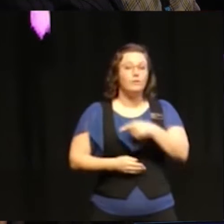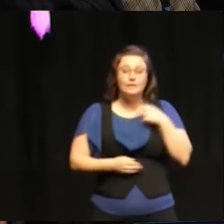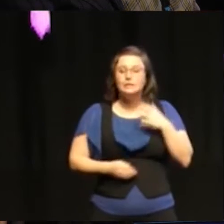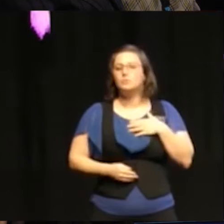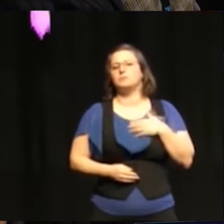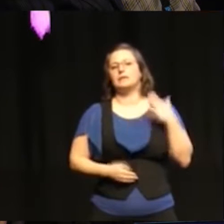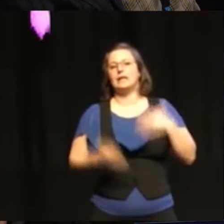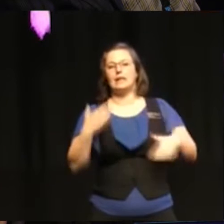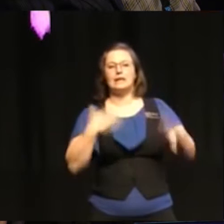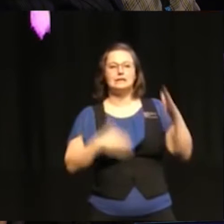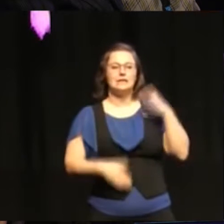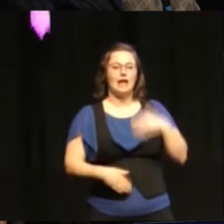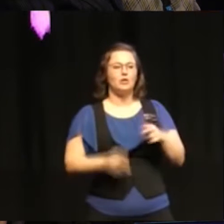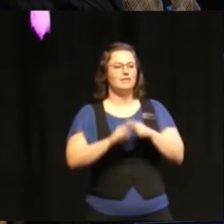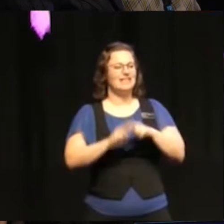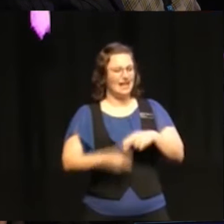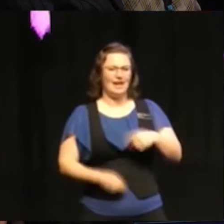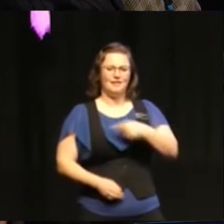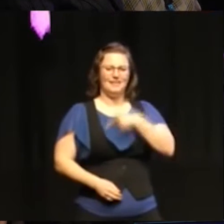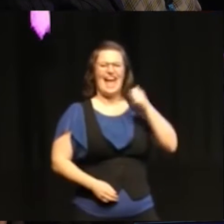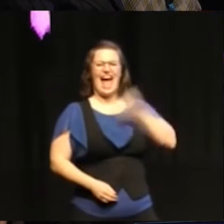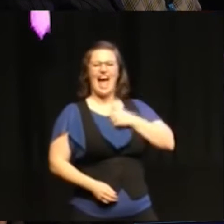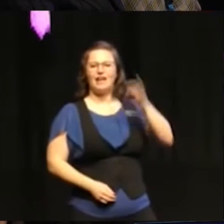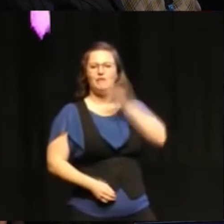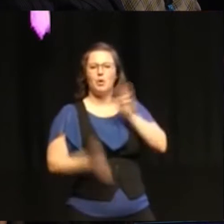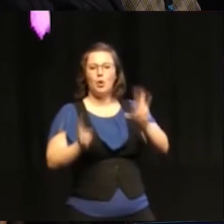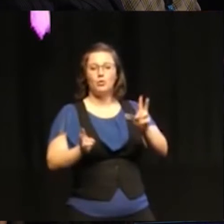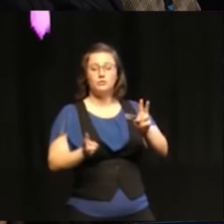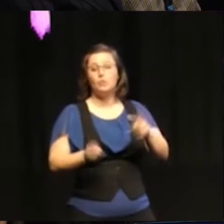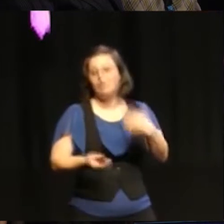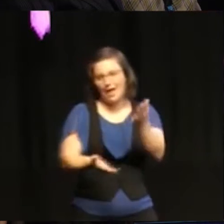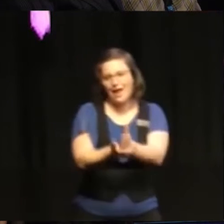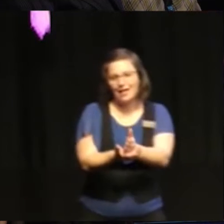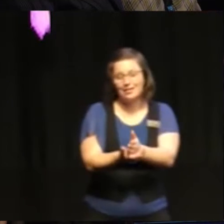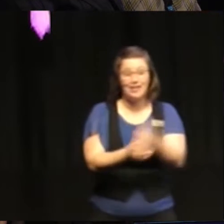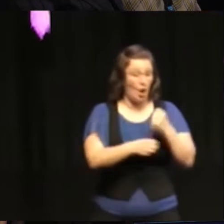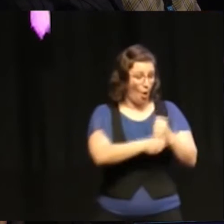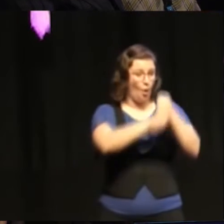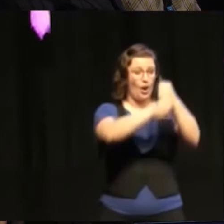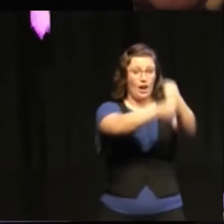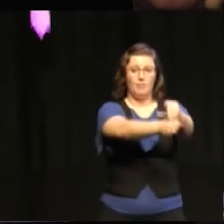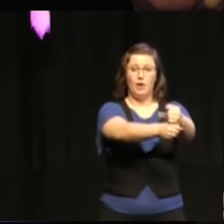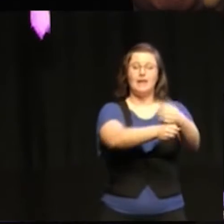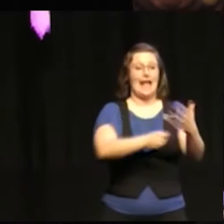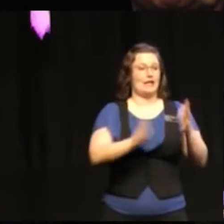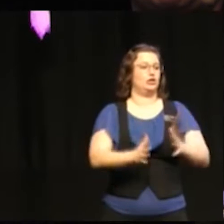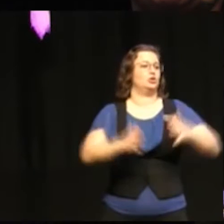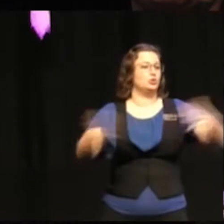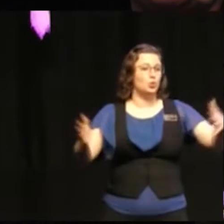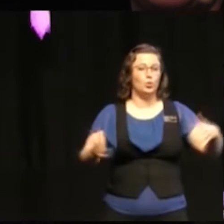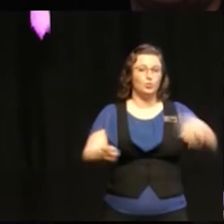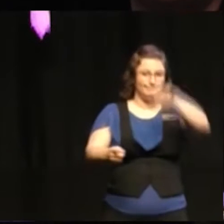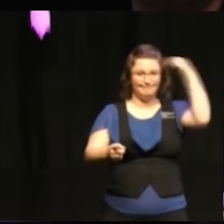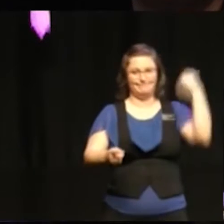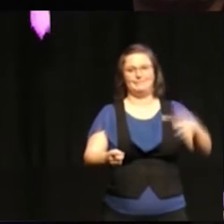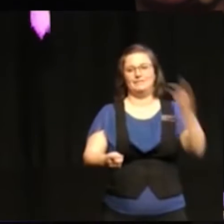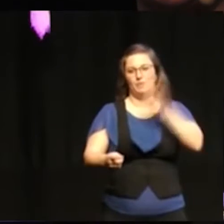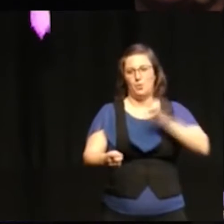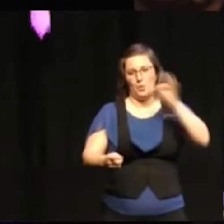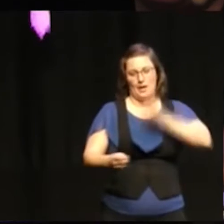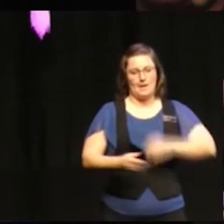and ownership. And that's how it should be. That's it's a big and complex question.